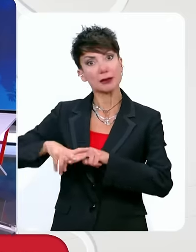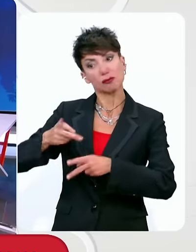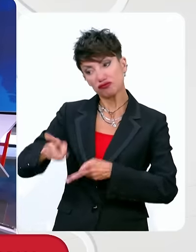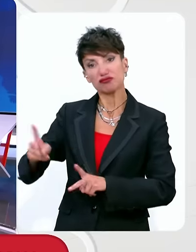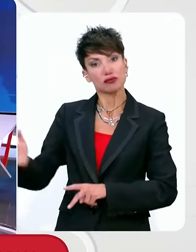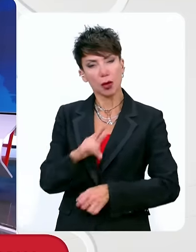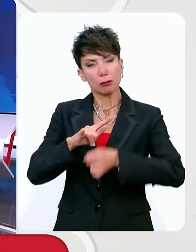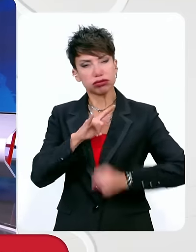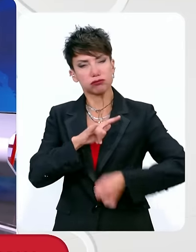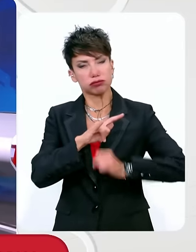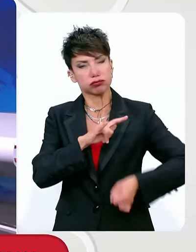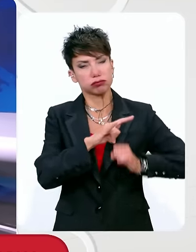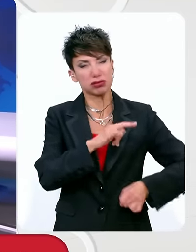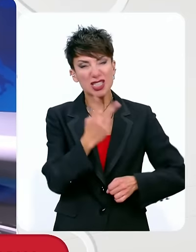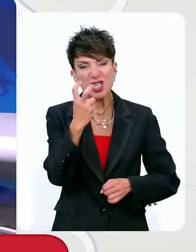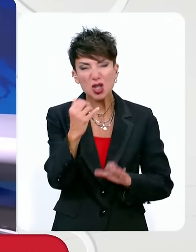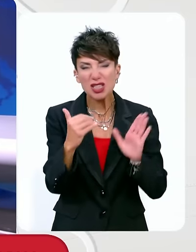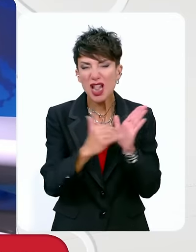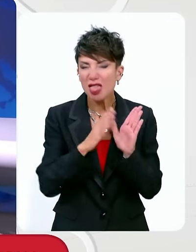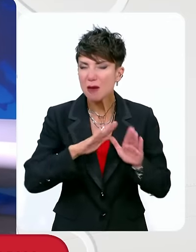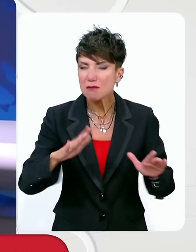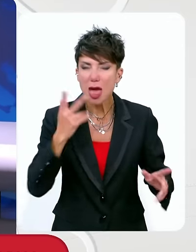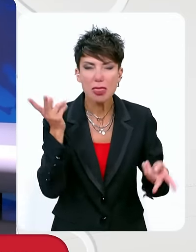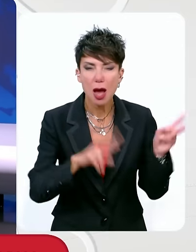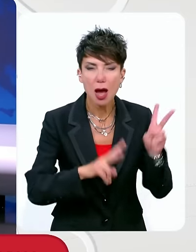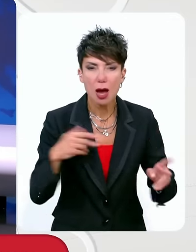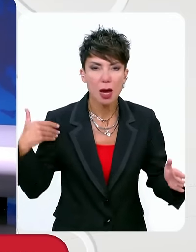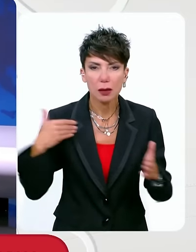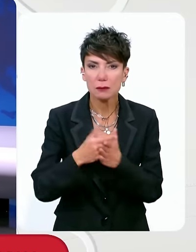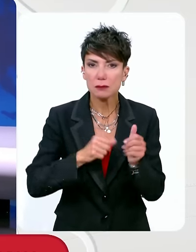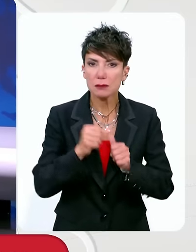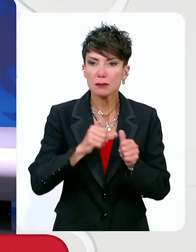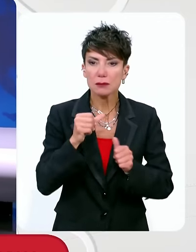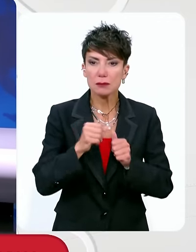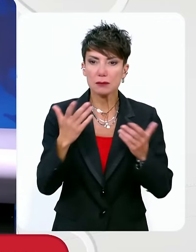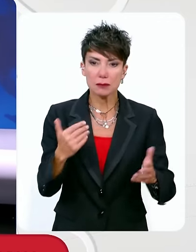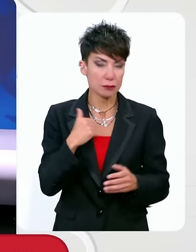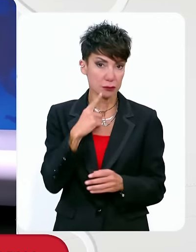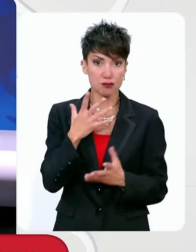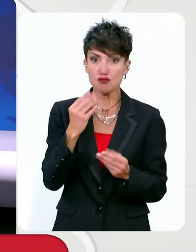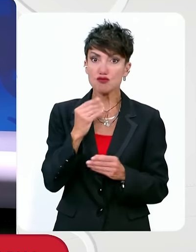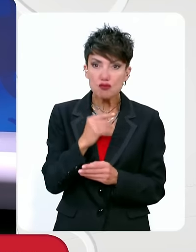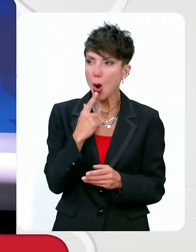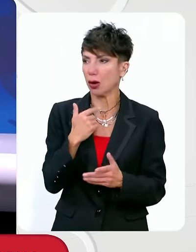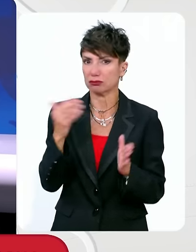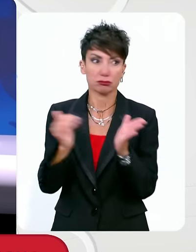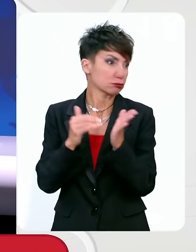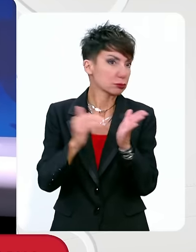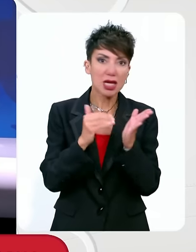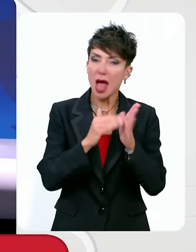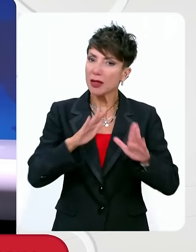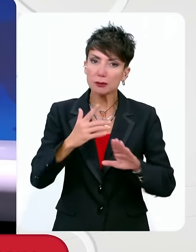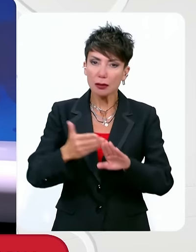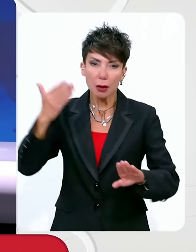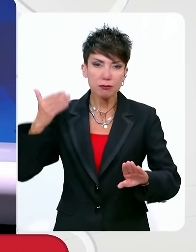να σκοτώνει 20.000 παιδιά στους τελευταίους μήνες και εκατοντάδες χιλιάδες τα προηγούμενα